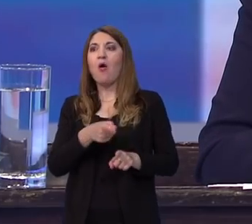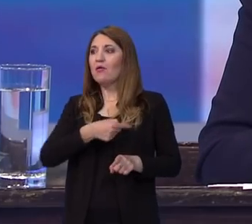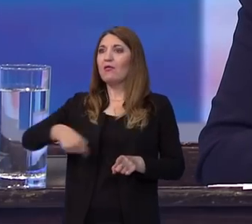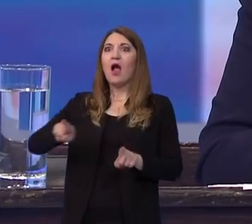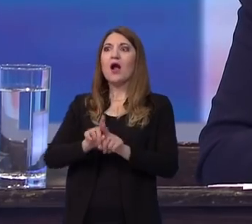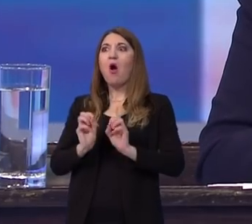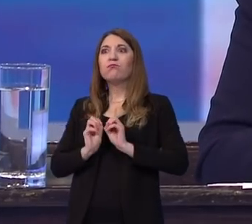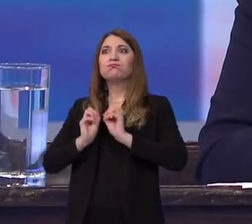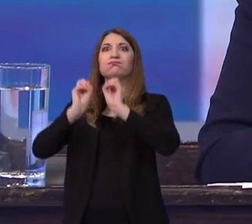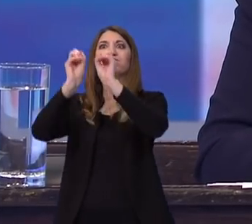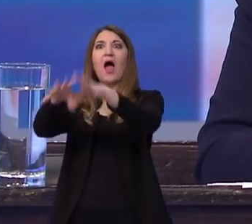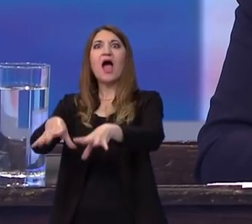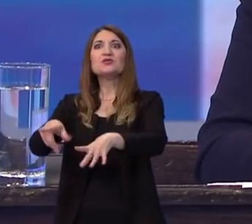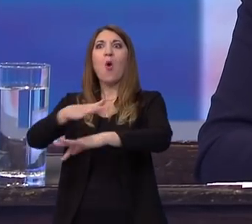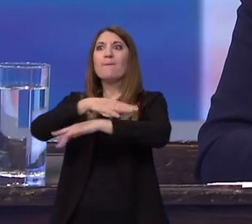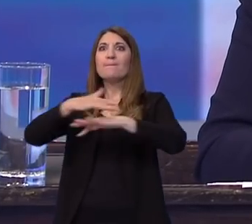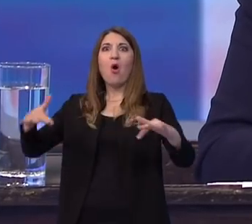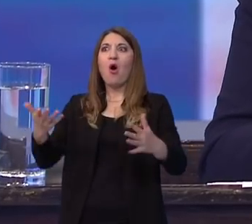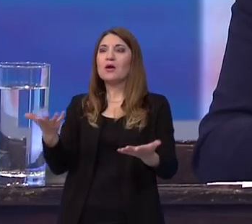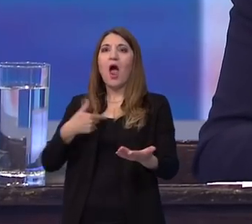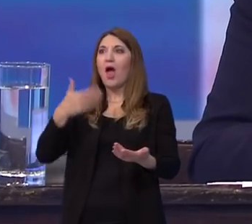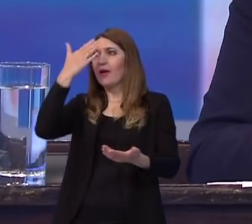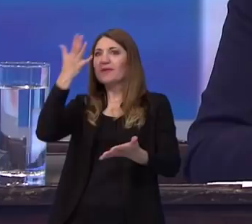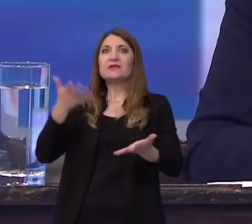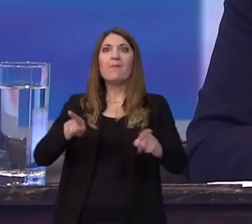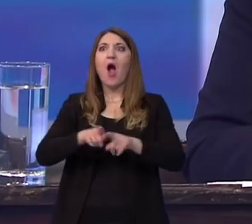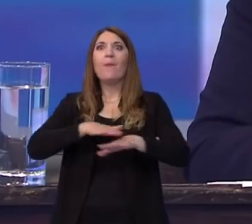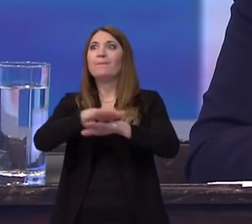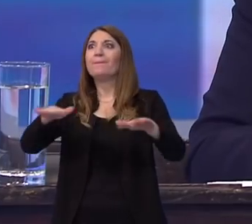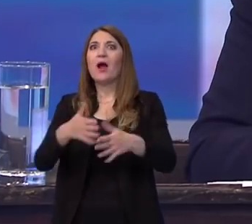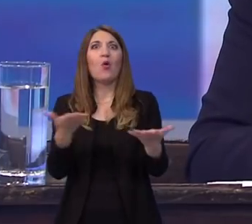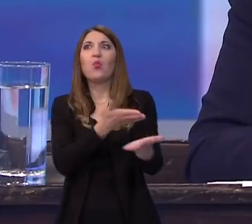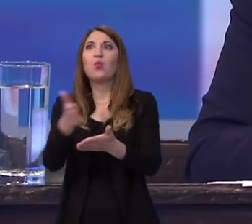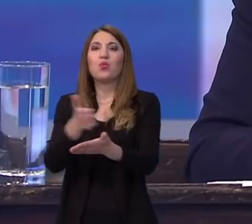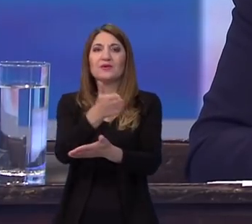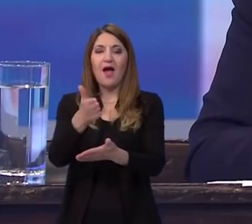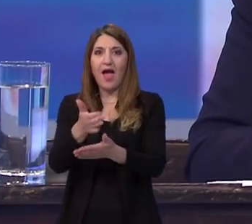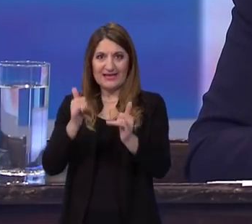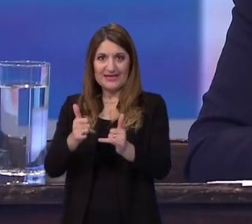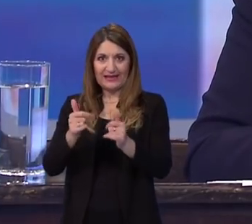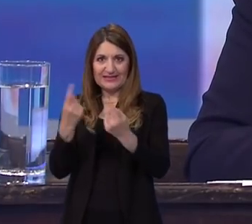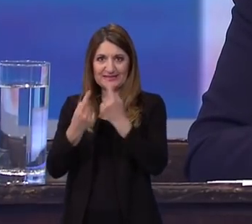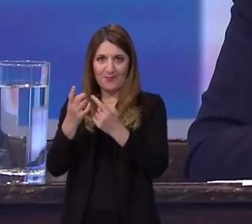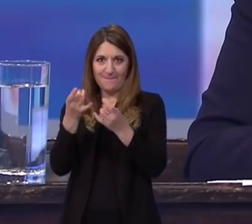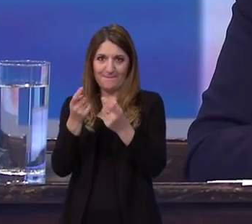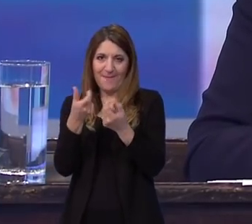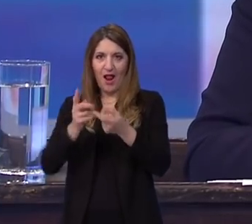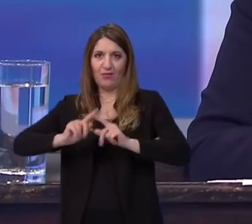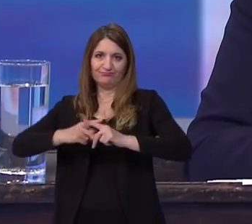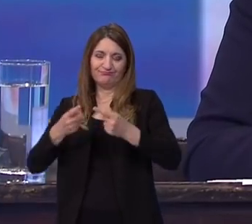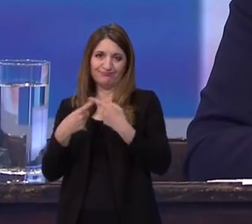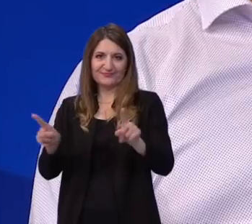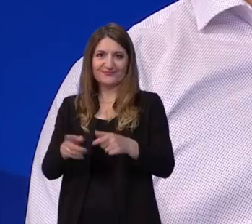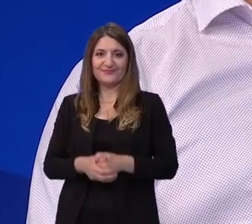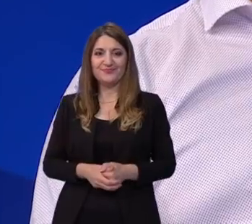veliki ocean bez pojasa za spašavanje. Sada predpostavljam da je ipak situacija znatno drugačija. Pa je, malo je drugačija,